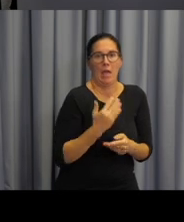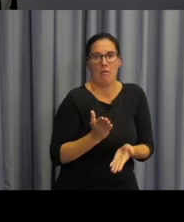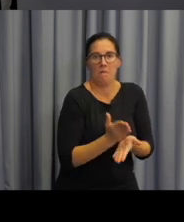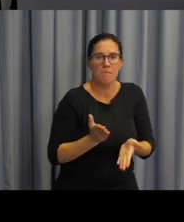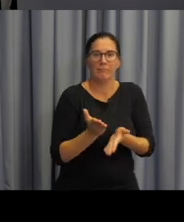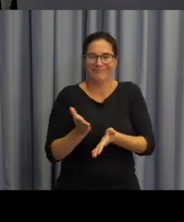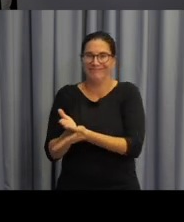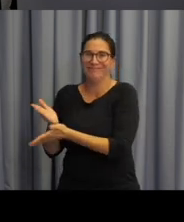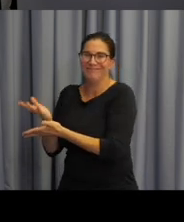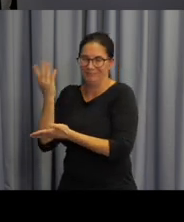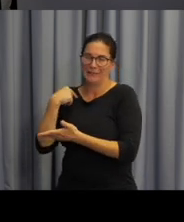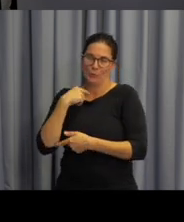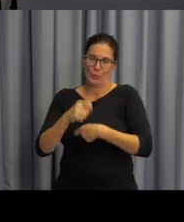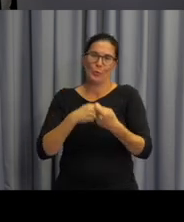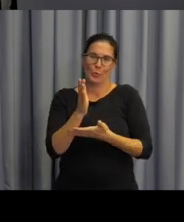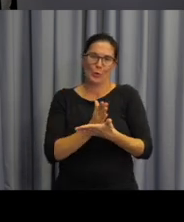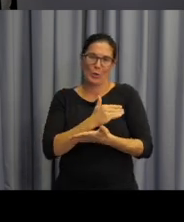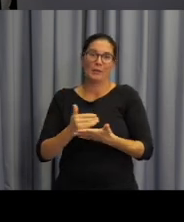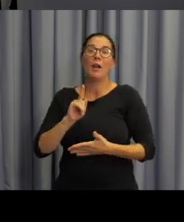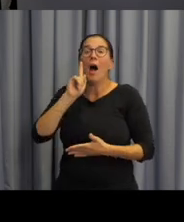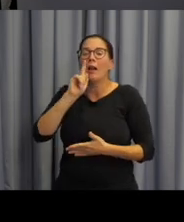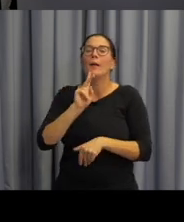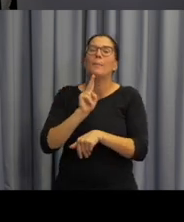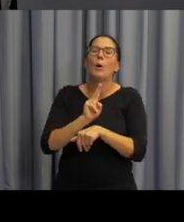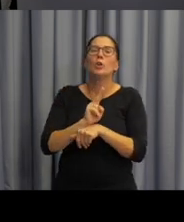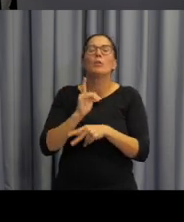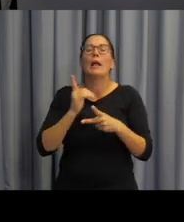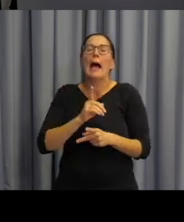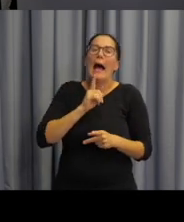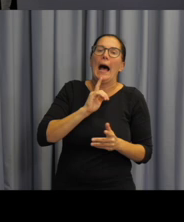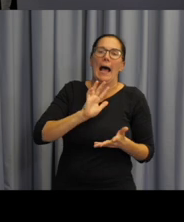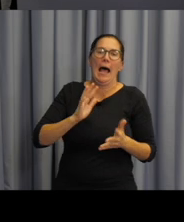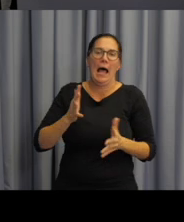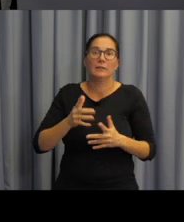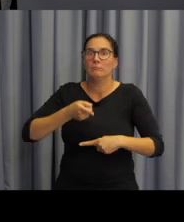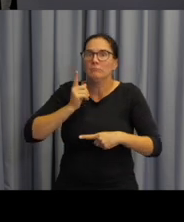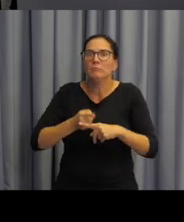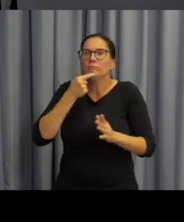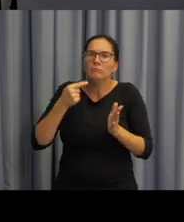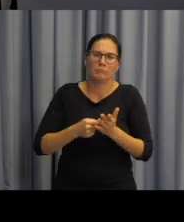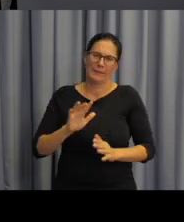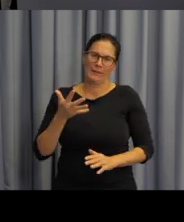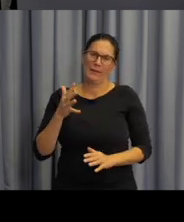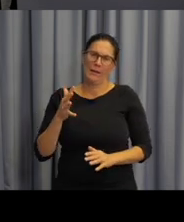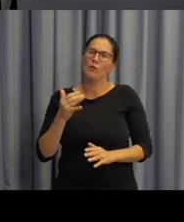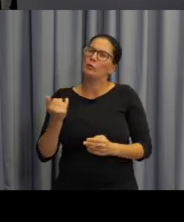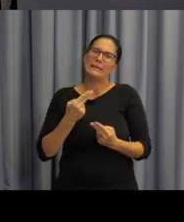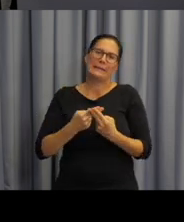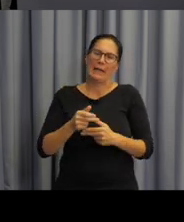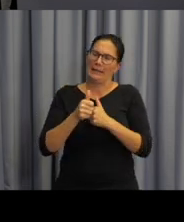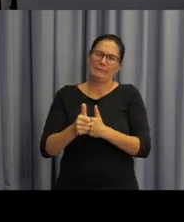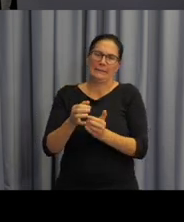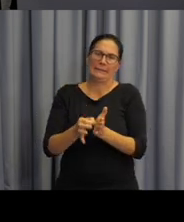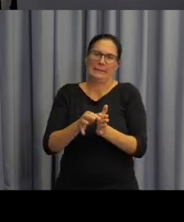přiřazovat. Ale je potřeba podotknout, že to jsou jenom orientační údaje, protože vždycky to